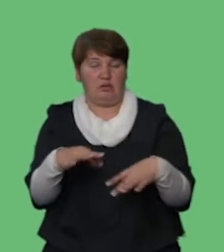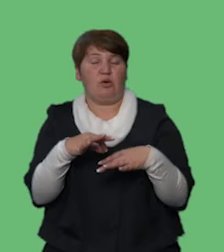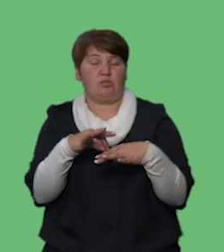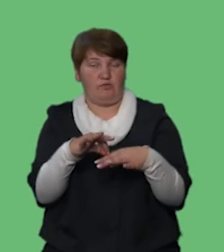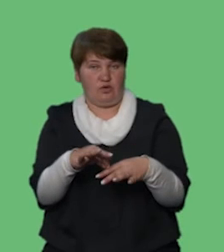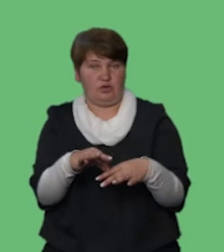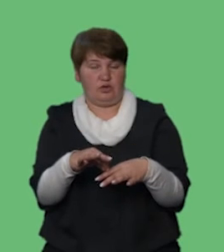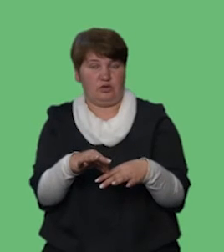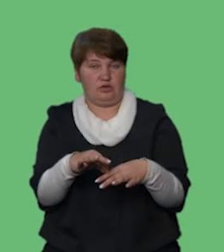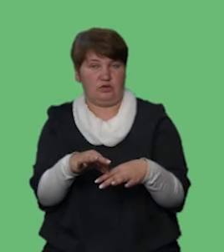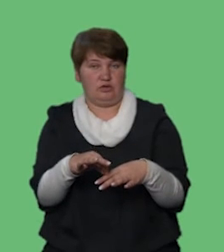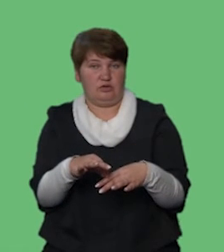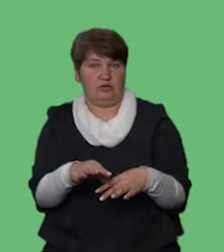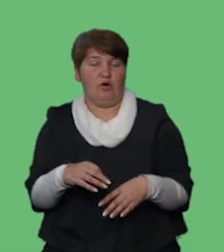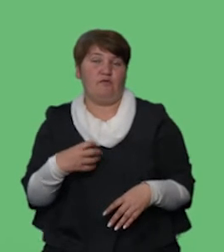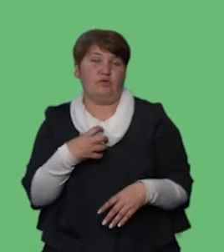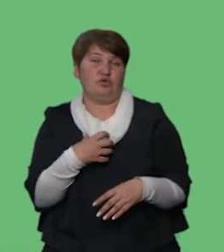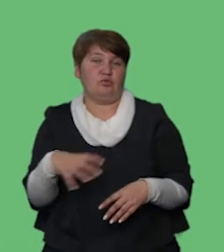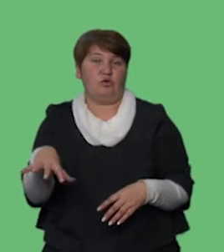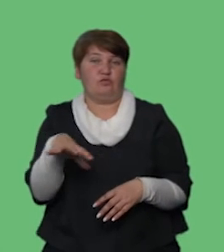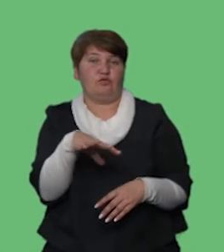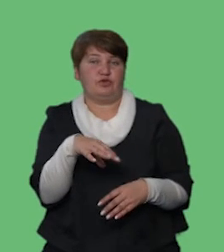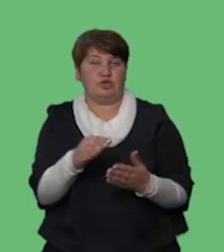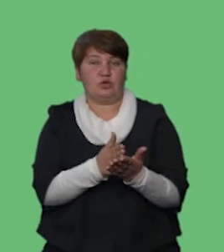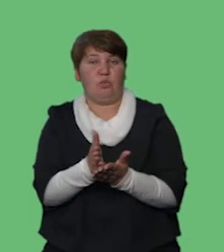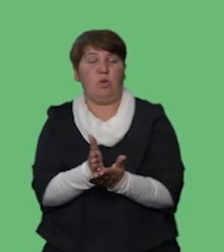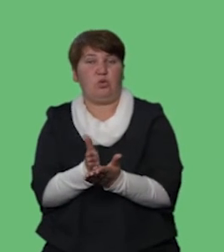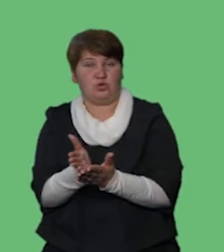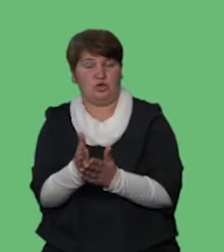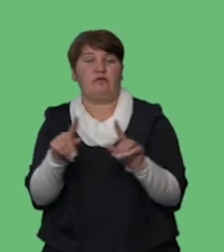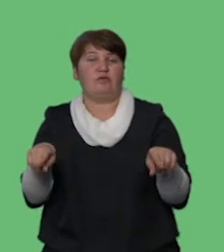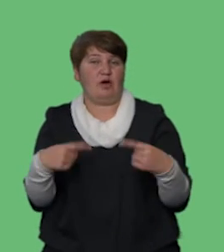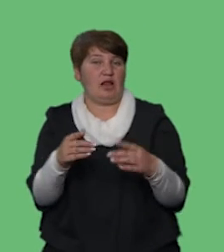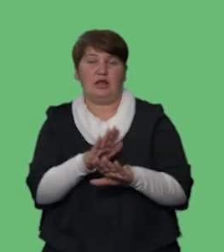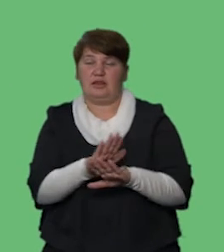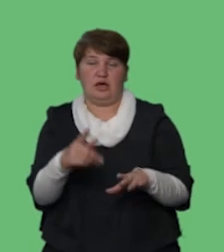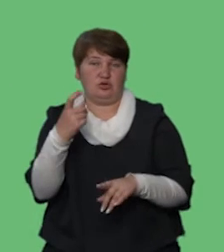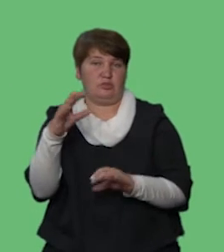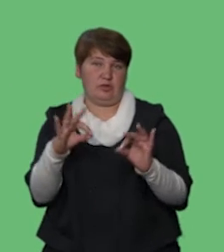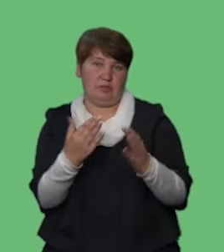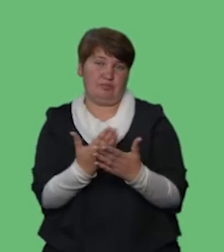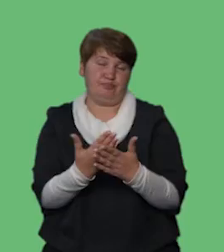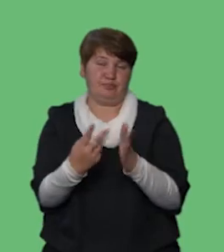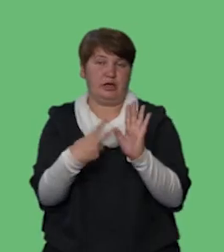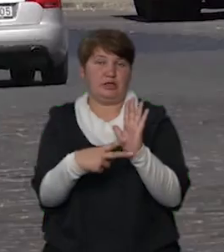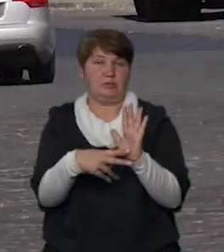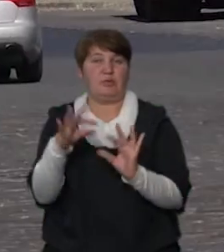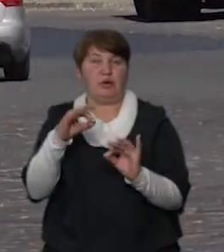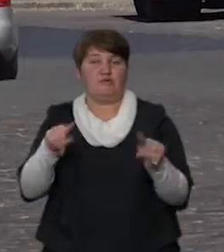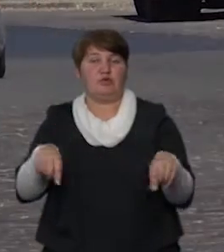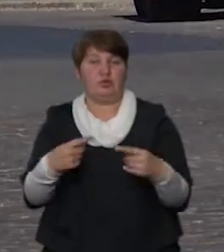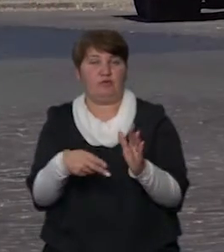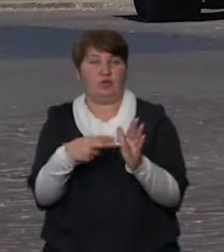основному всі сполучення ми відновили, але не стовідсотково. Десь на відсотків 70 відновлений рух.